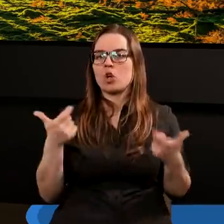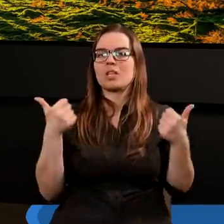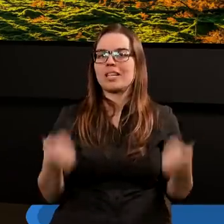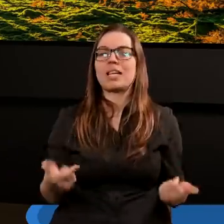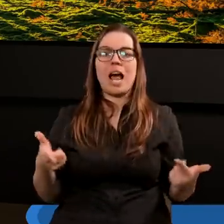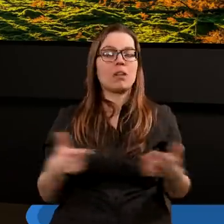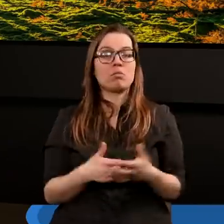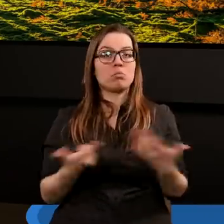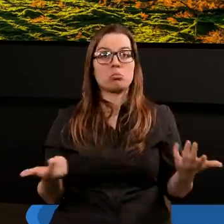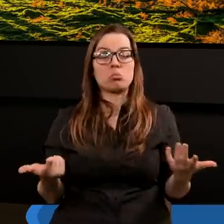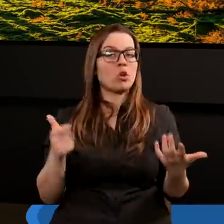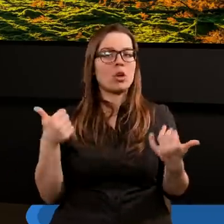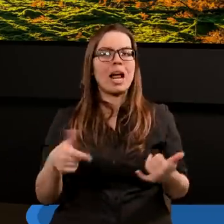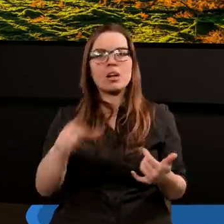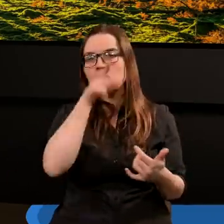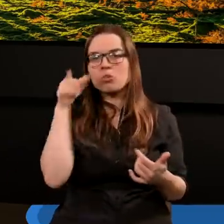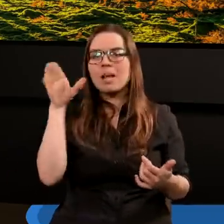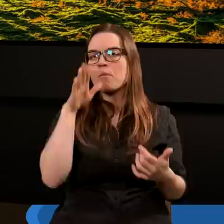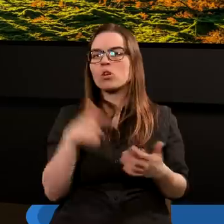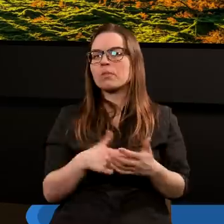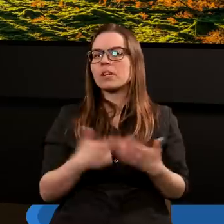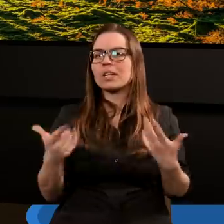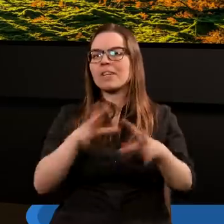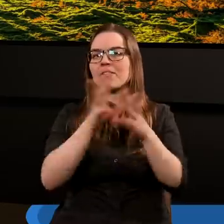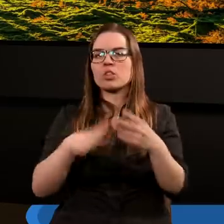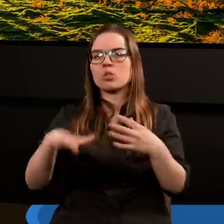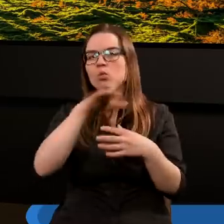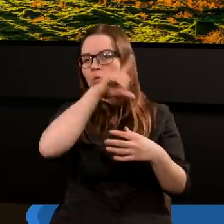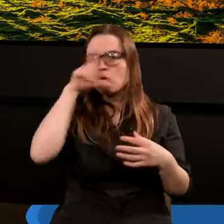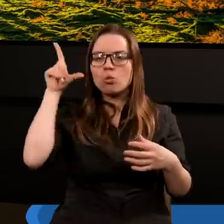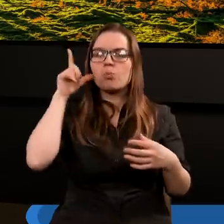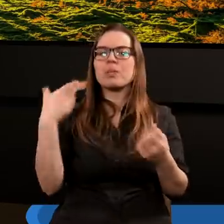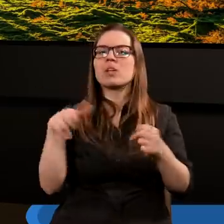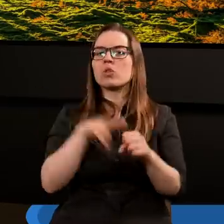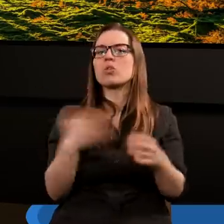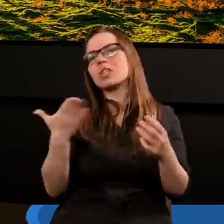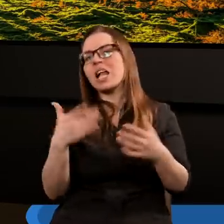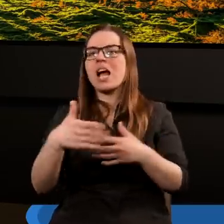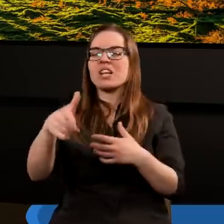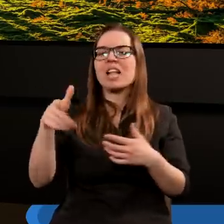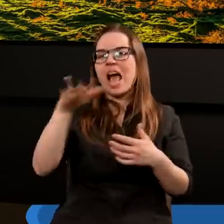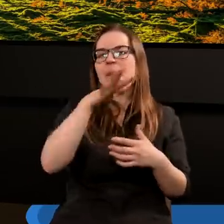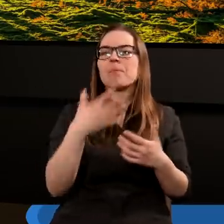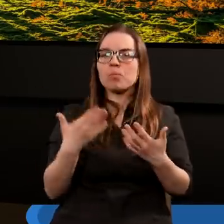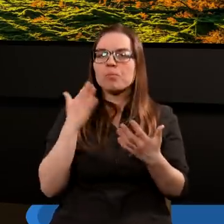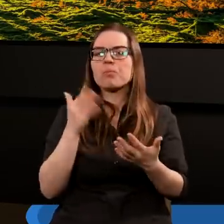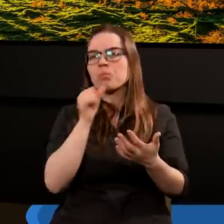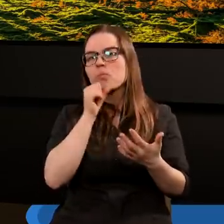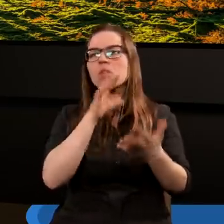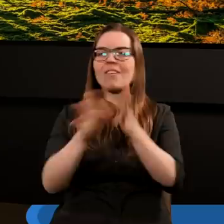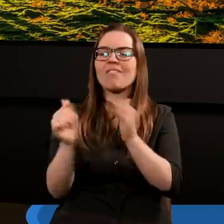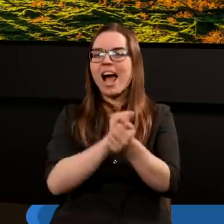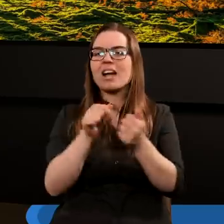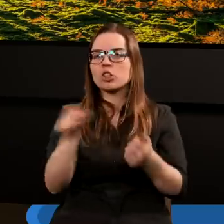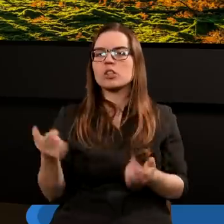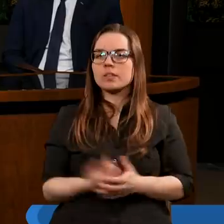stanie w takim razie? Co się stanie z tym ludem Bożym i z tymi wszystkimi ludźmi, którzy gdzieś tam próbują z nimi